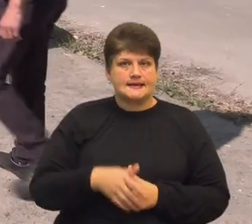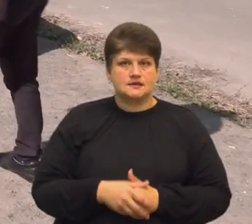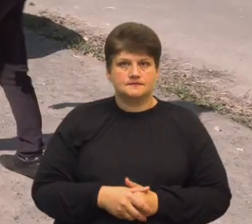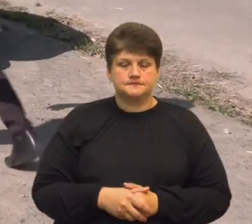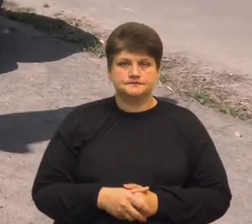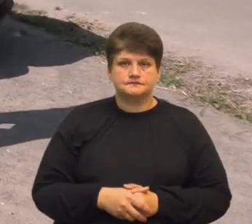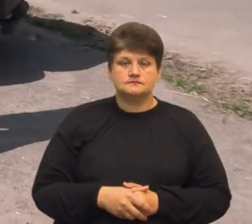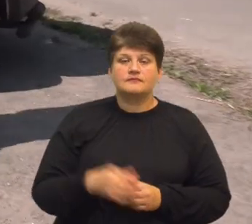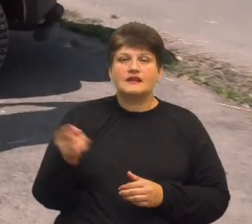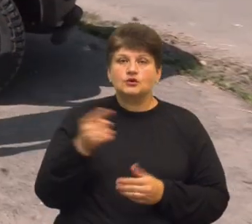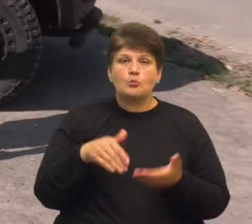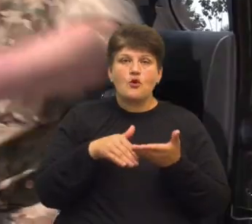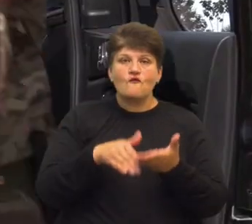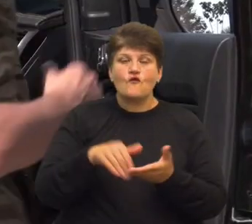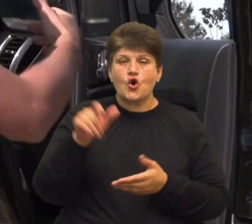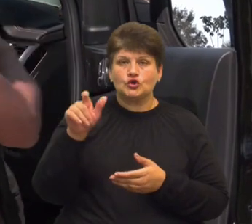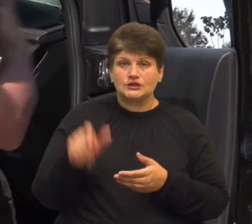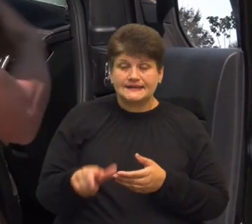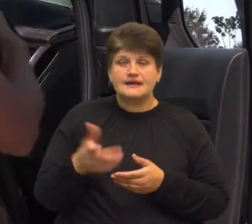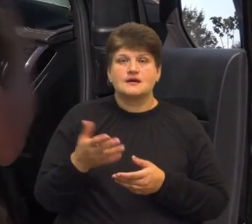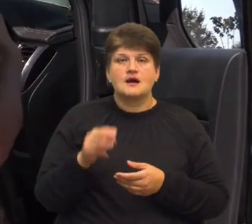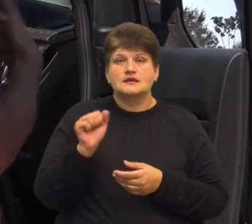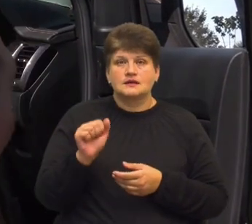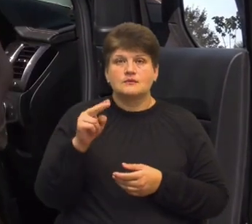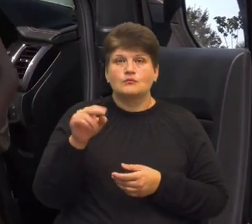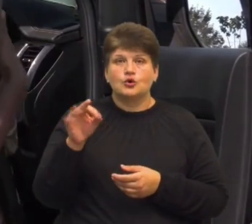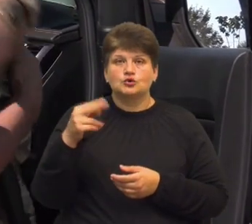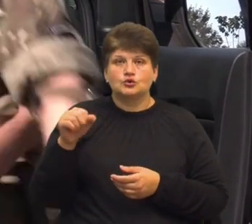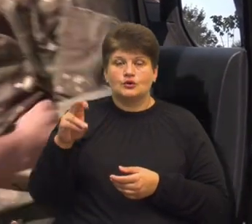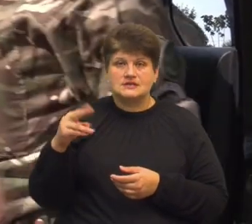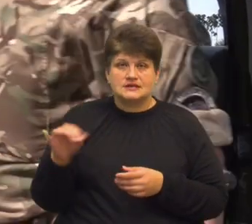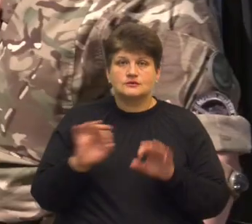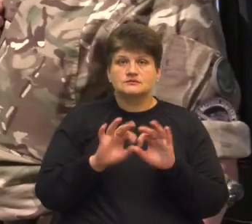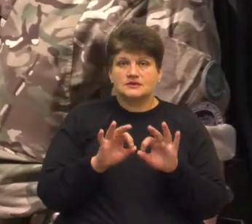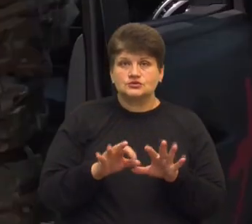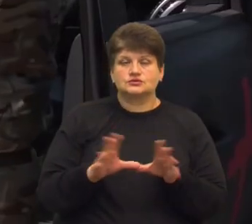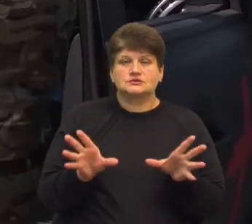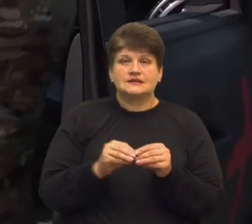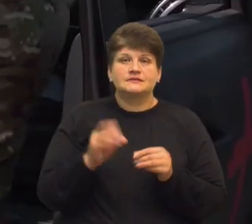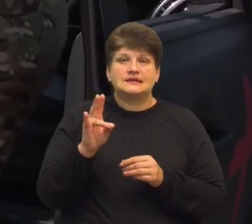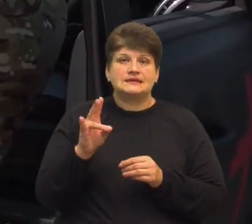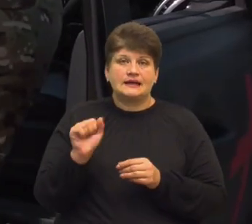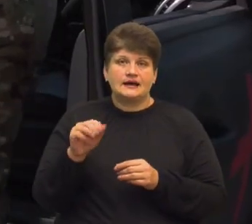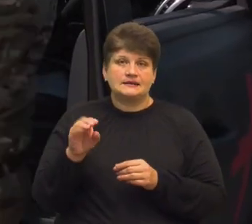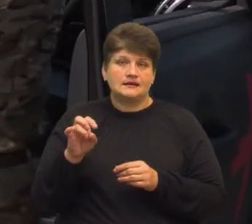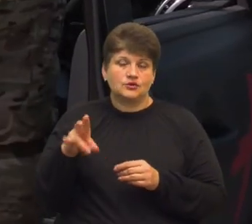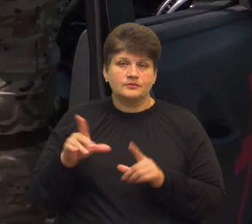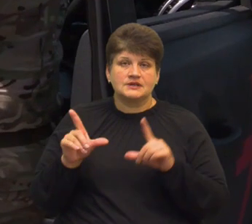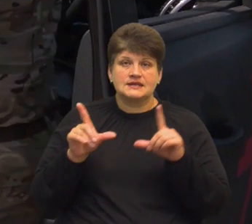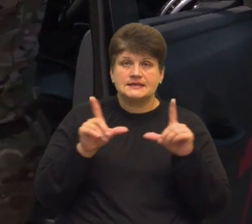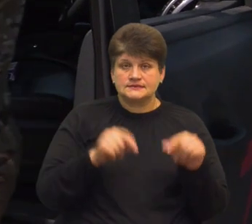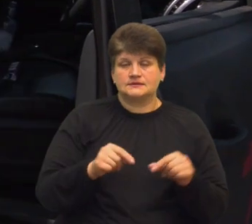Тернопільський волонтер Андрій Подольський розповідає, разом з Натаном їздять на передову та постачають військовим спорядження,